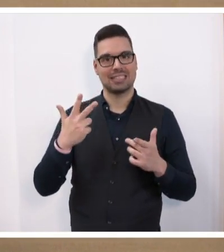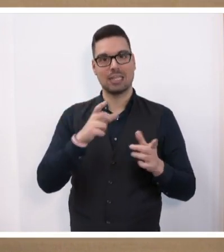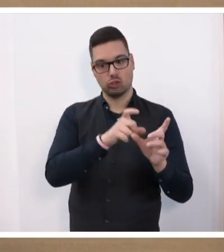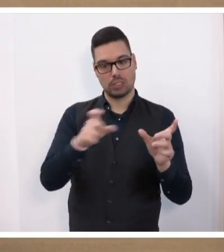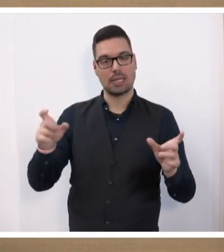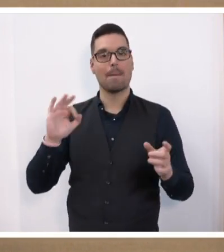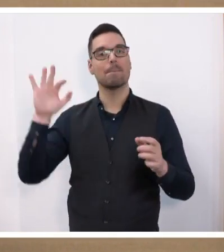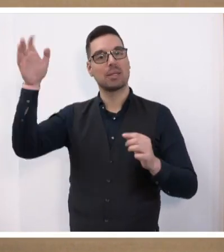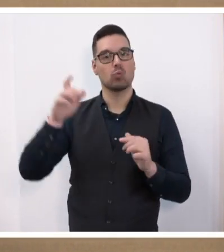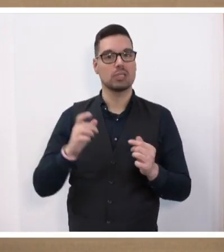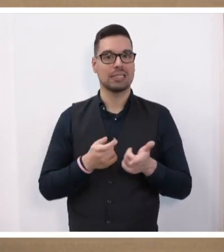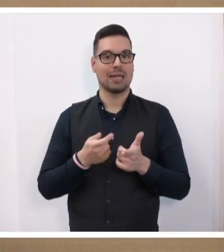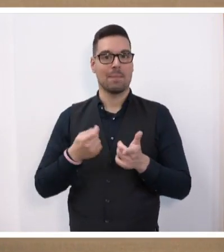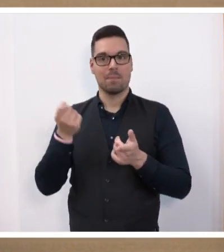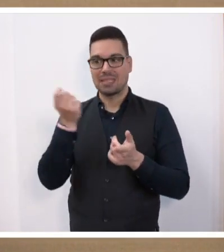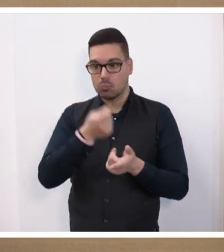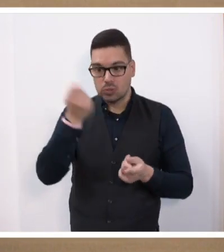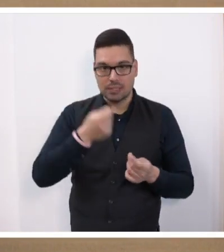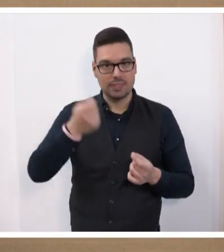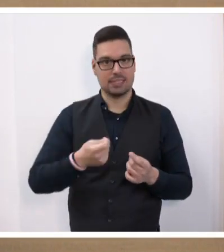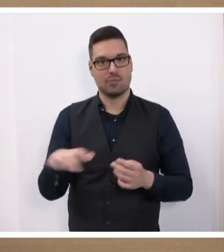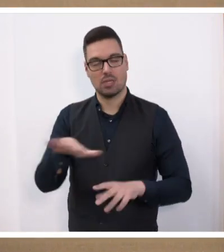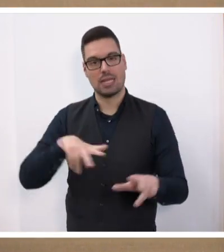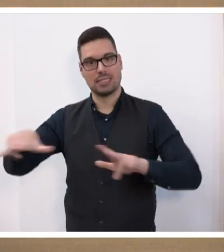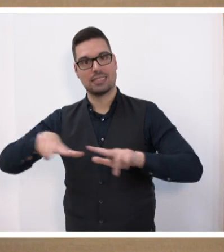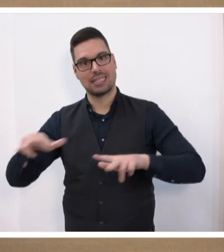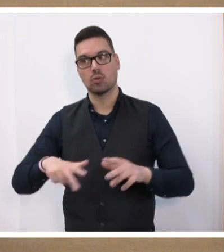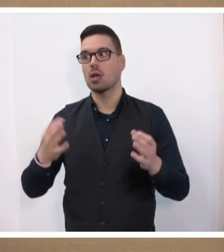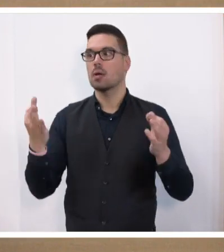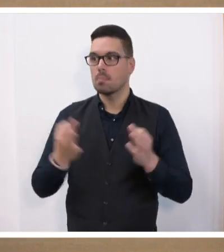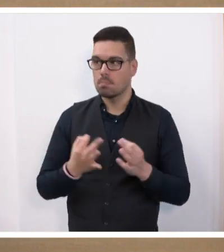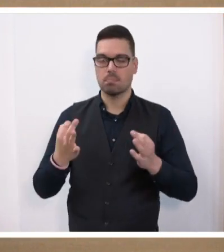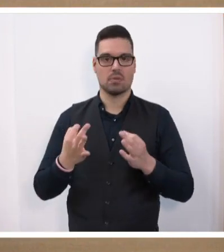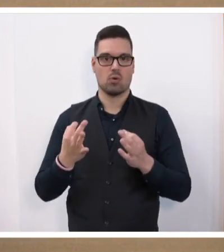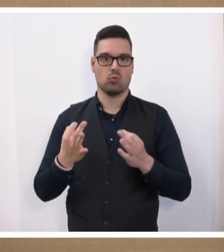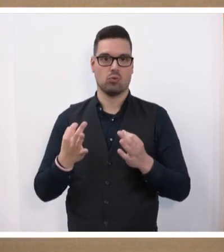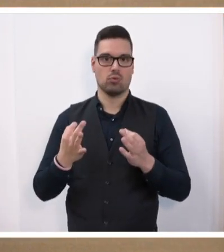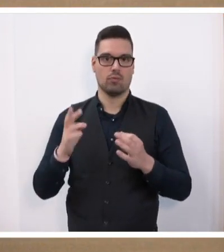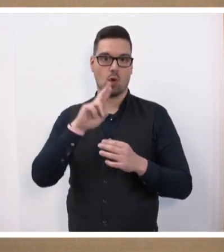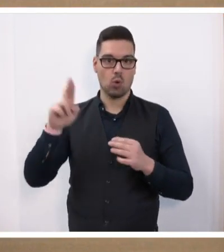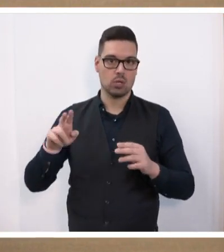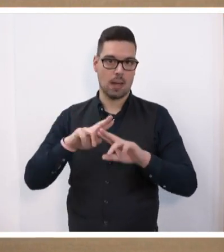dann auf dem Röderberg investiert werden. Von Seiten der Landesregierung braucht es eine Alternative für den Standort Röderberg.